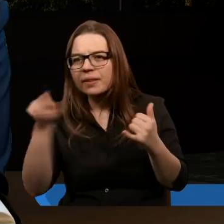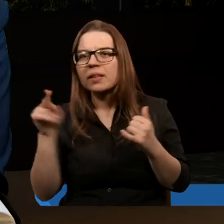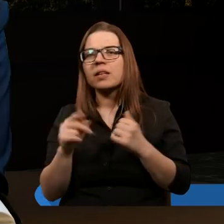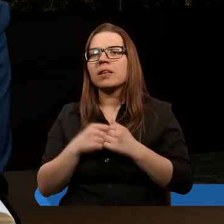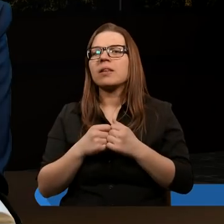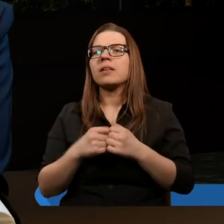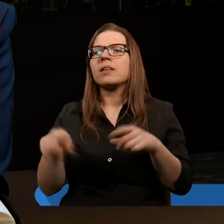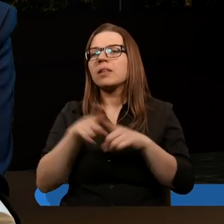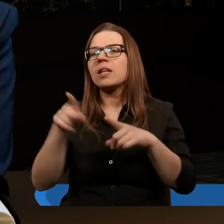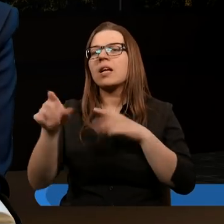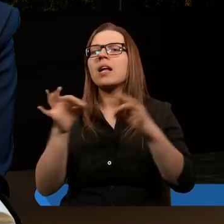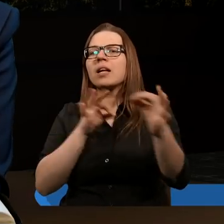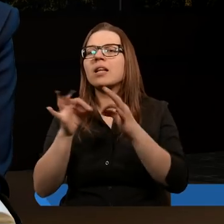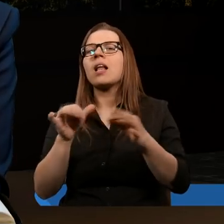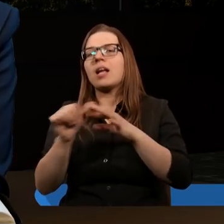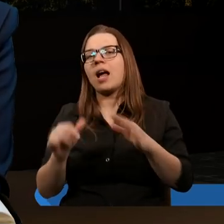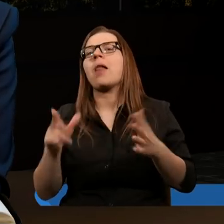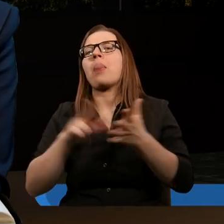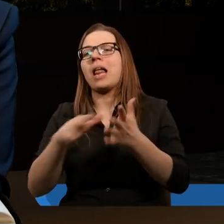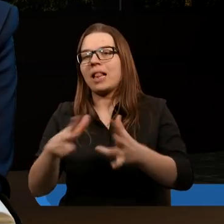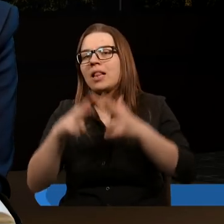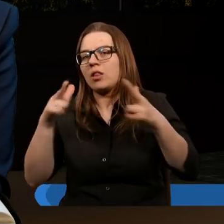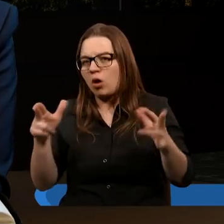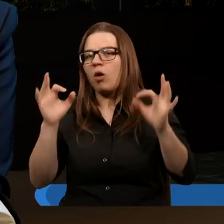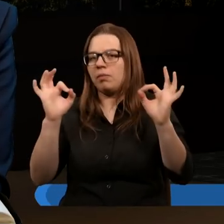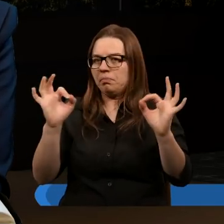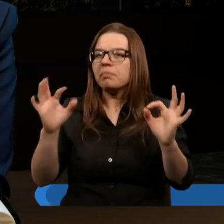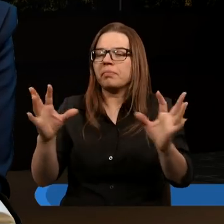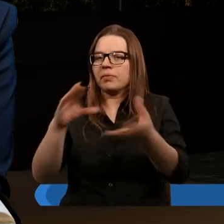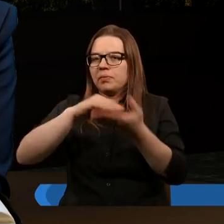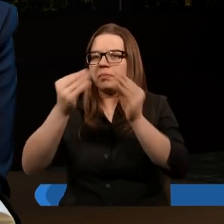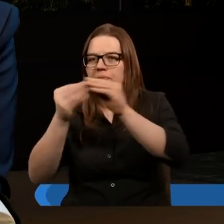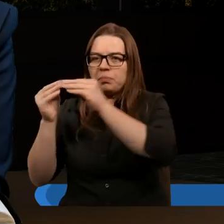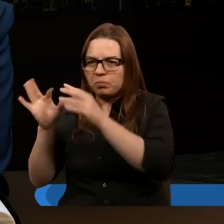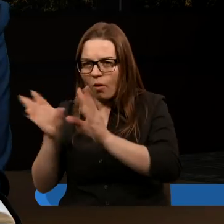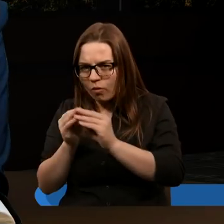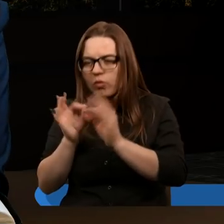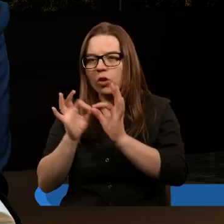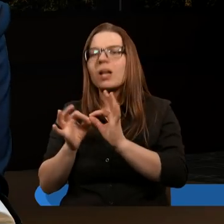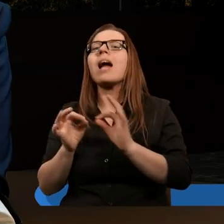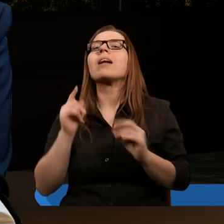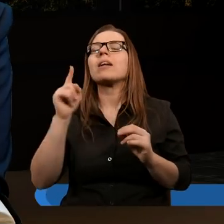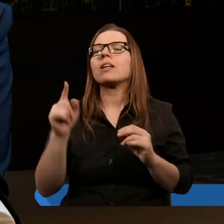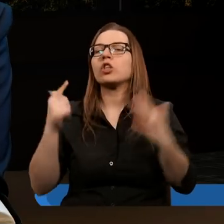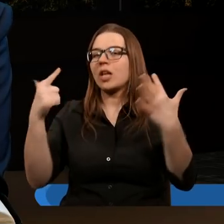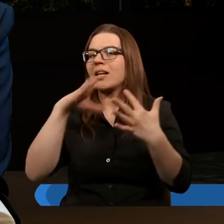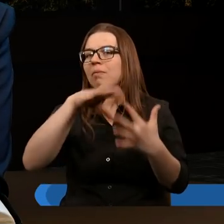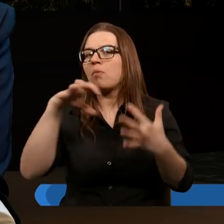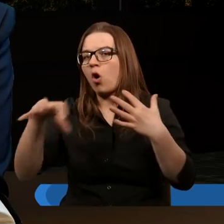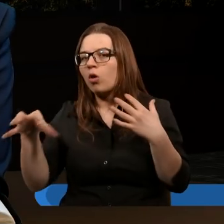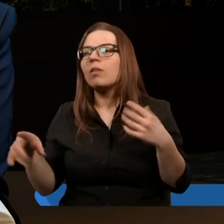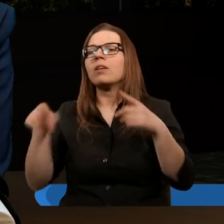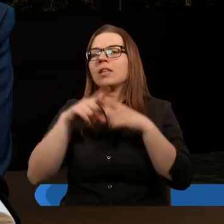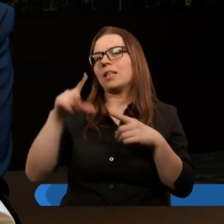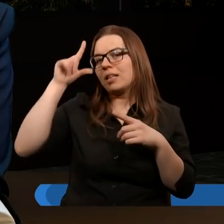I tu również ta historia jest nałożona na ten okres. Co ciekawe, jak patrzymy na listy do siedmiu zborów, tam Bóg pokazuje to z